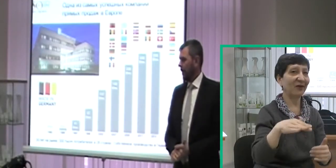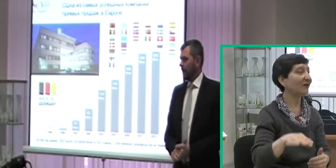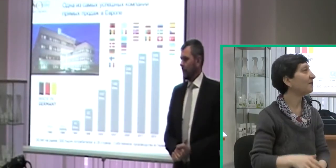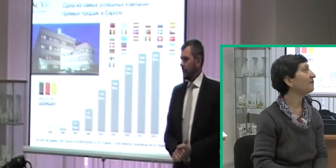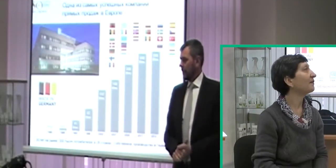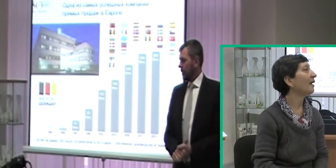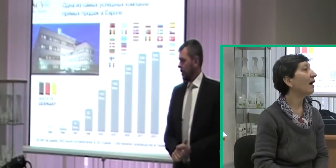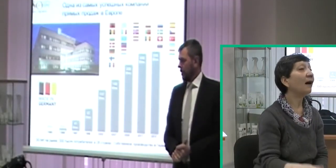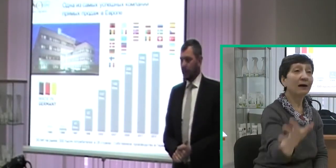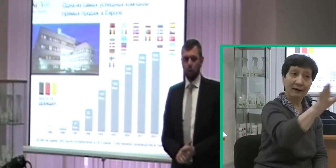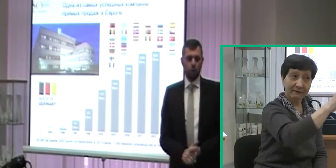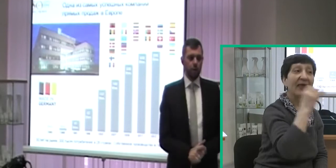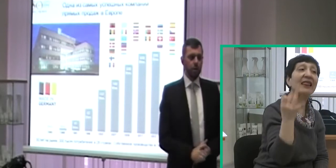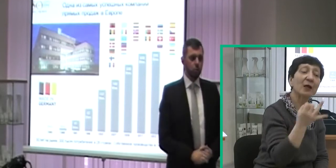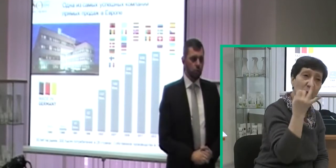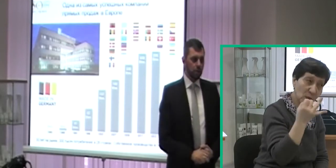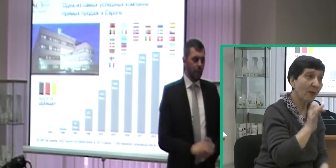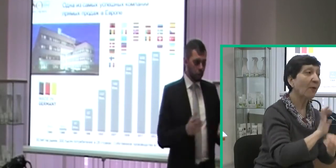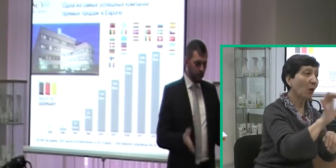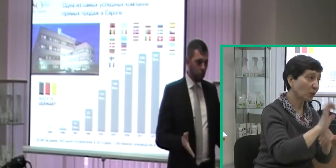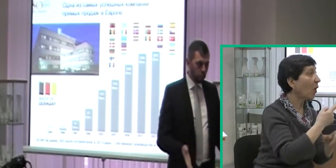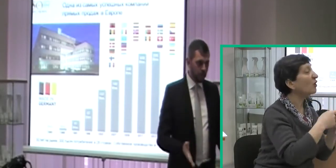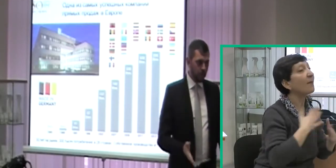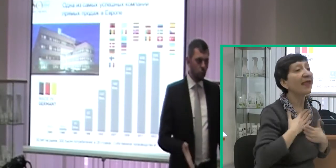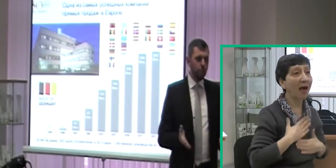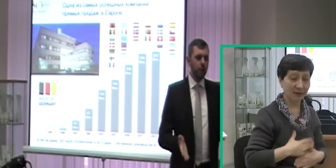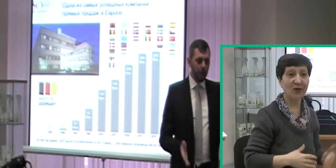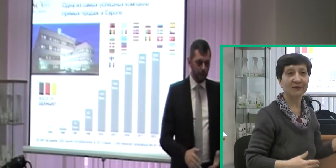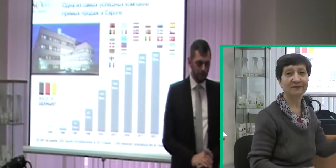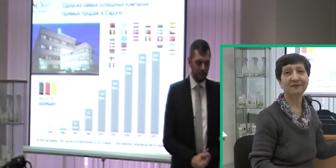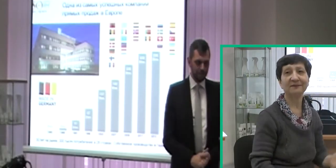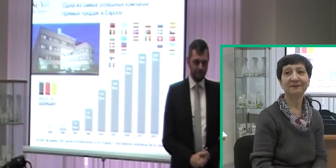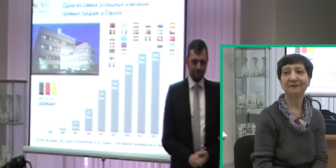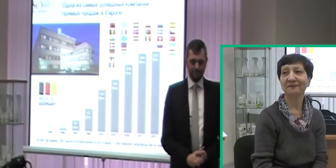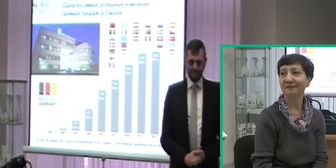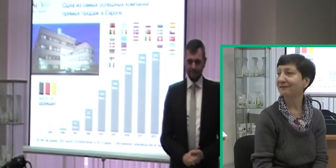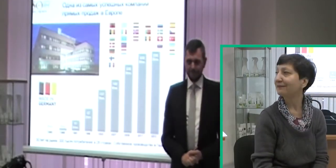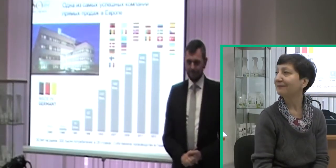интересуются нашей продукцией. Это очень приятно.